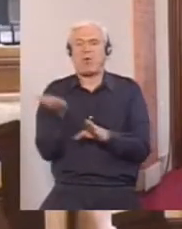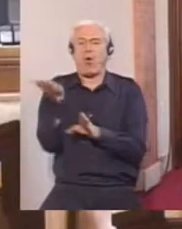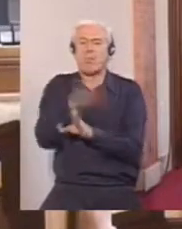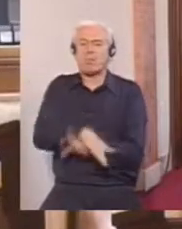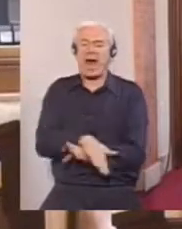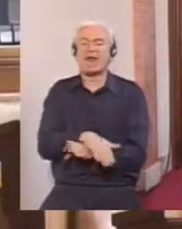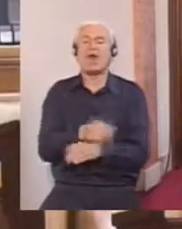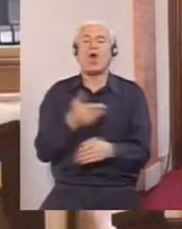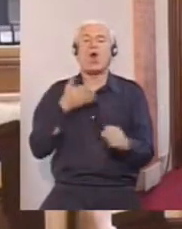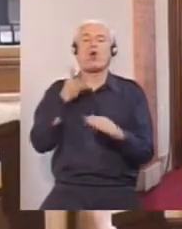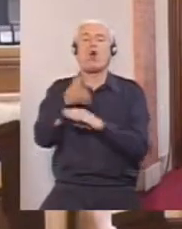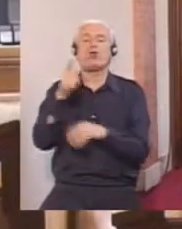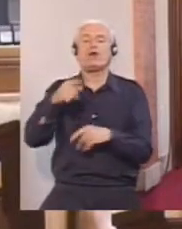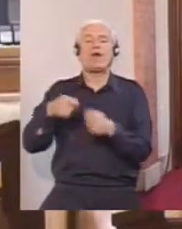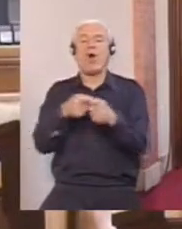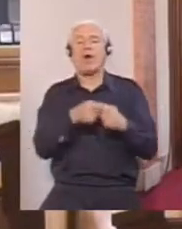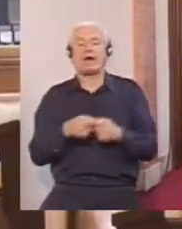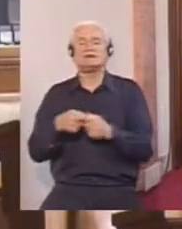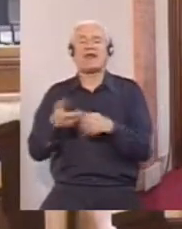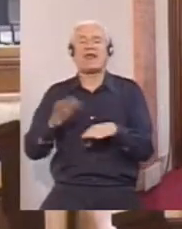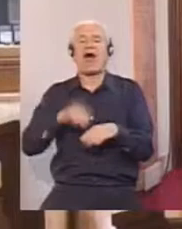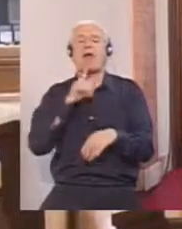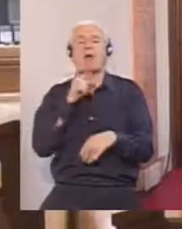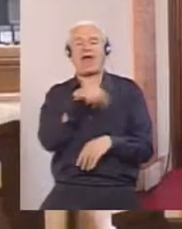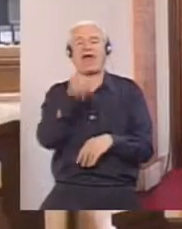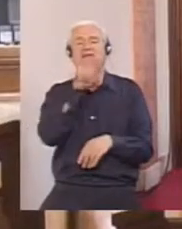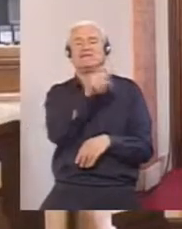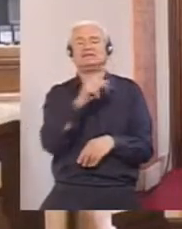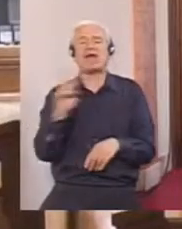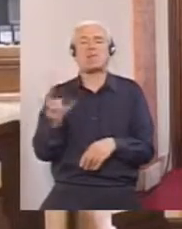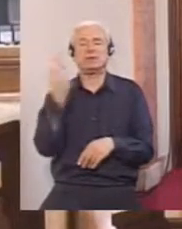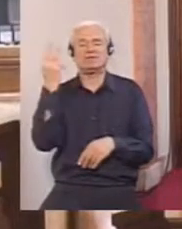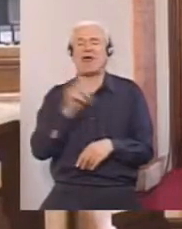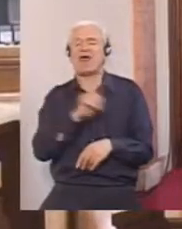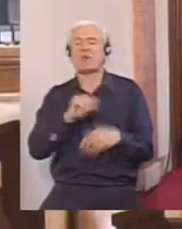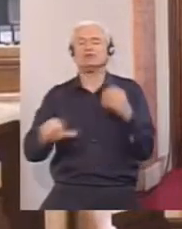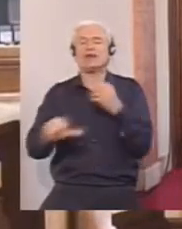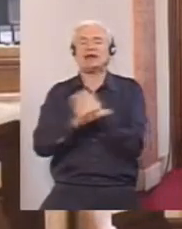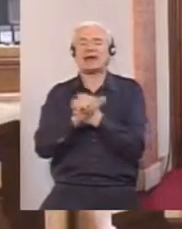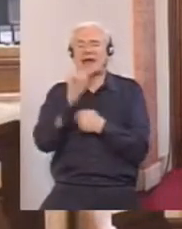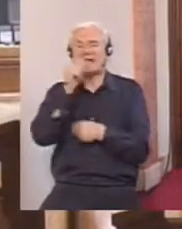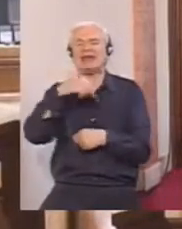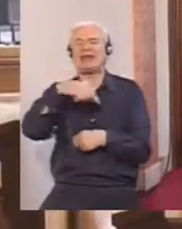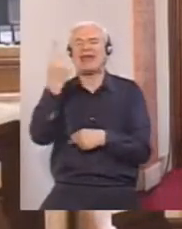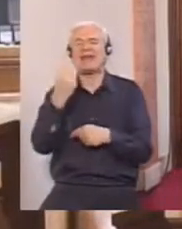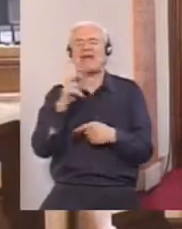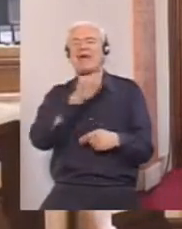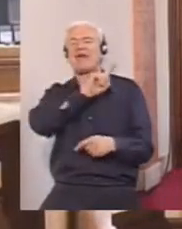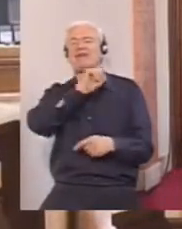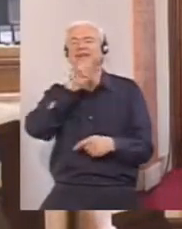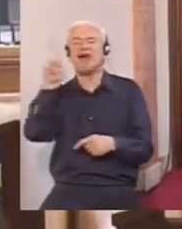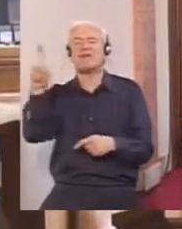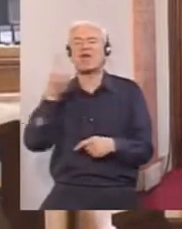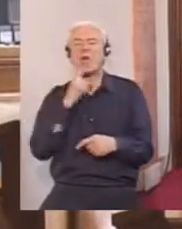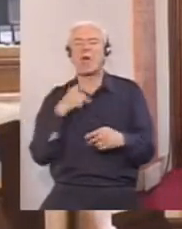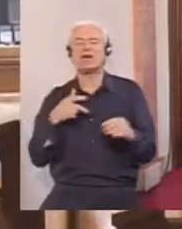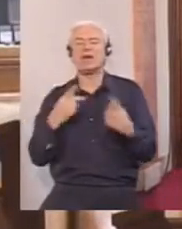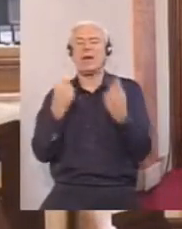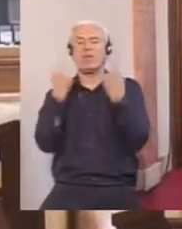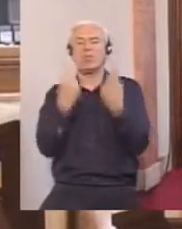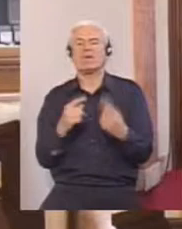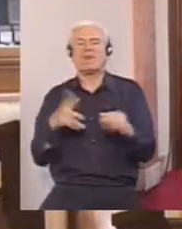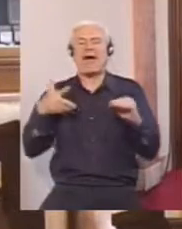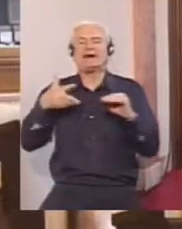Pali kod onih organizacija na koje se pozivate. Ne može da sakrije ni jedan tramvaj koji postavite da zapreći